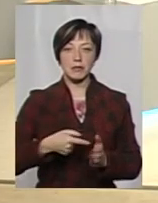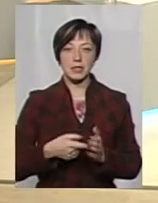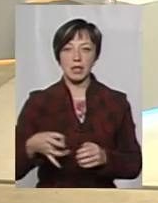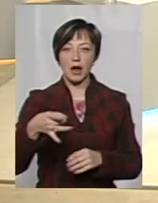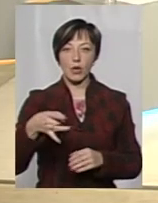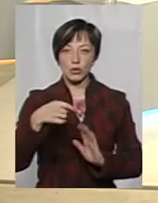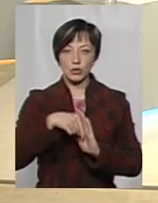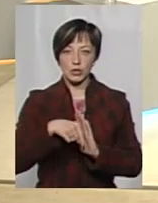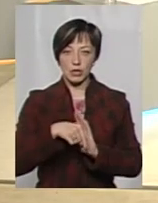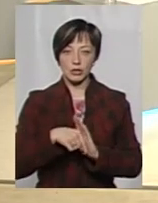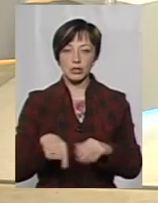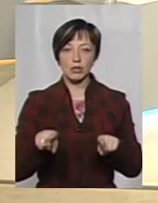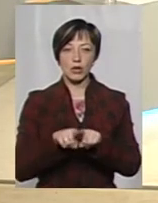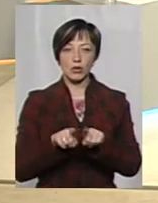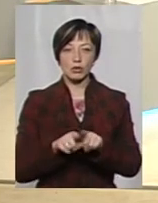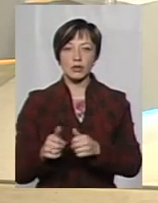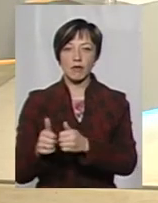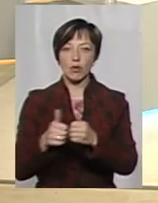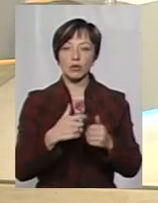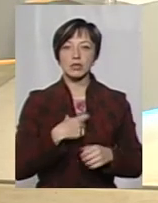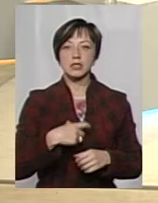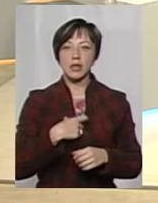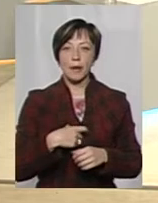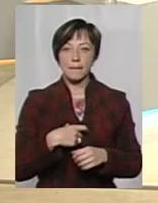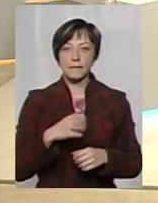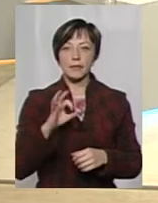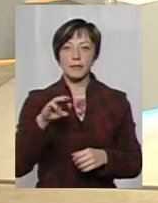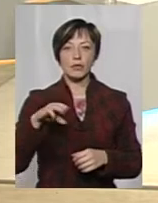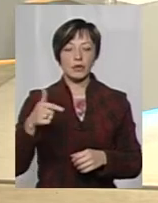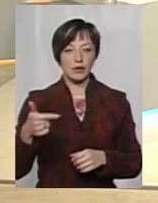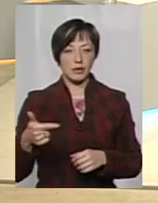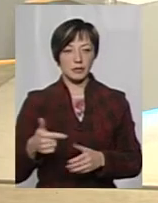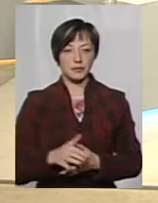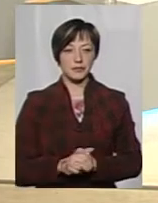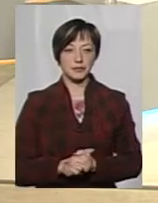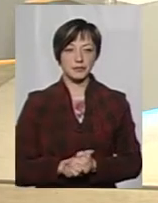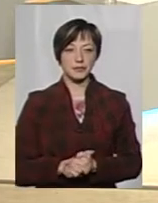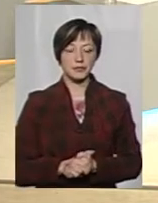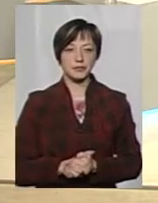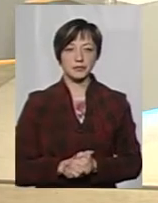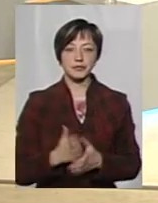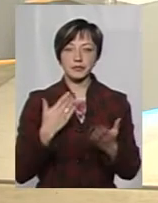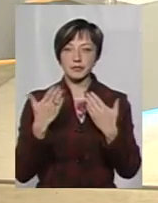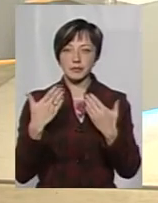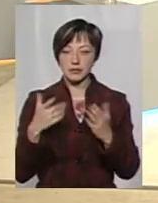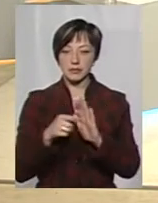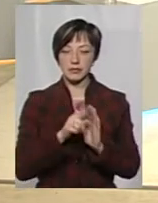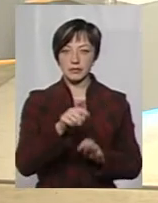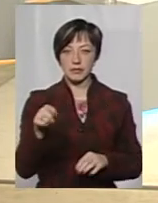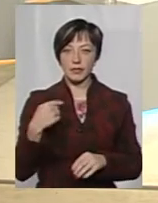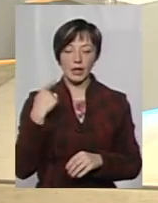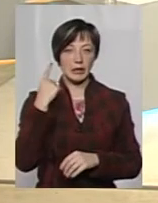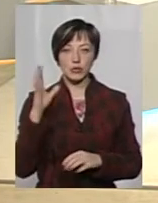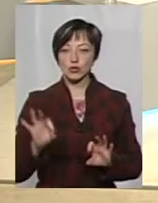значення також об'єднали навколо себе об'єднані територіальні громади. Поспілкувавшись з ними, я не